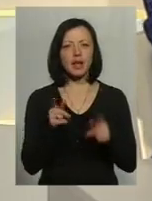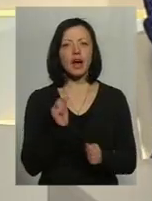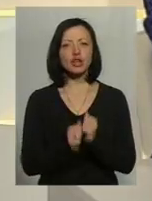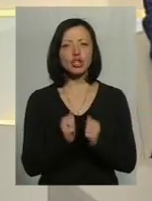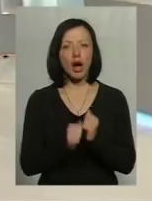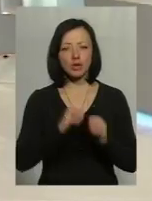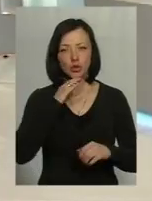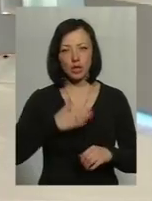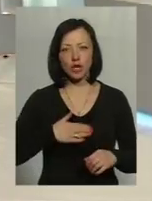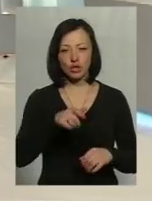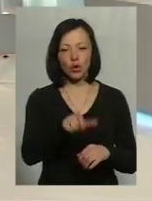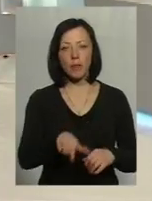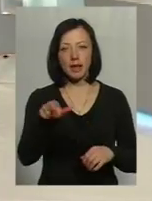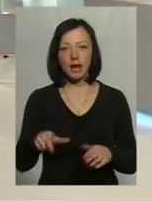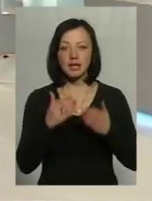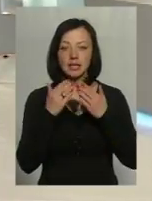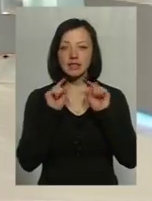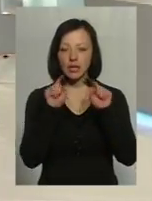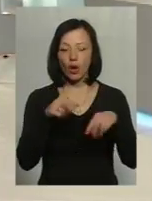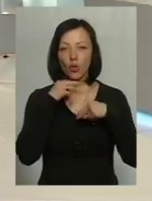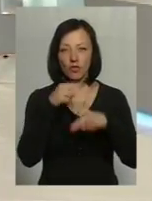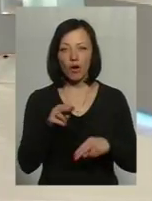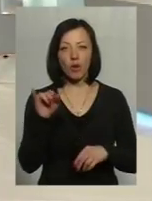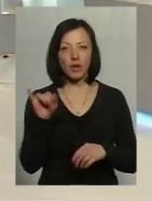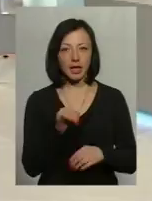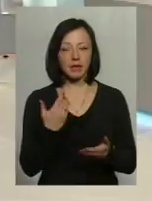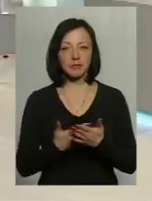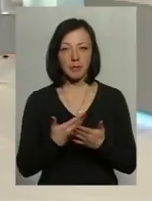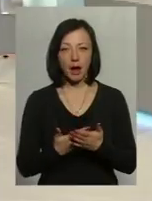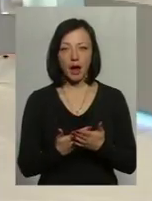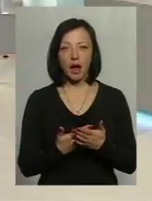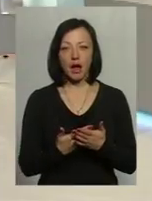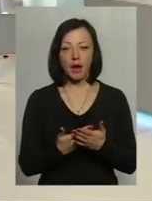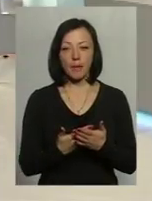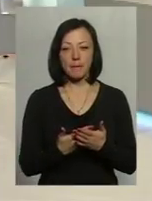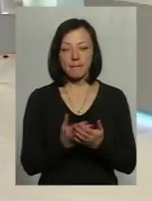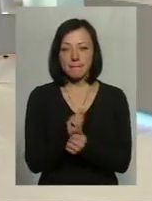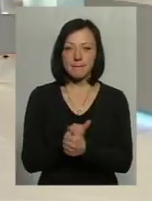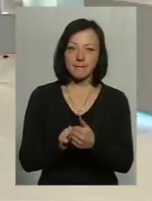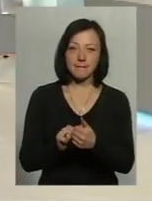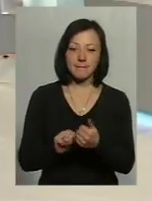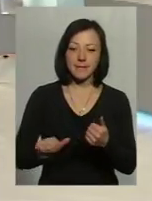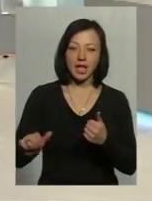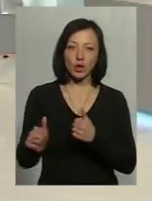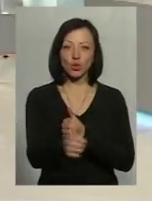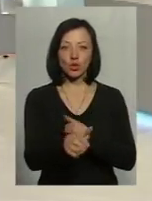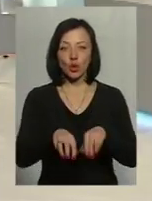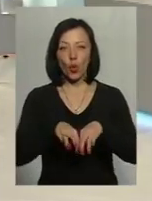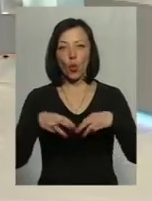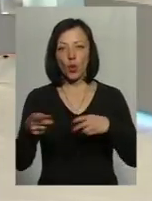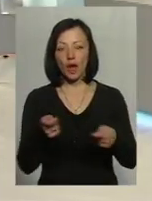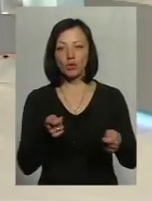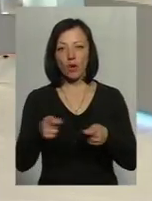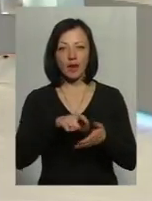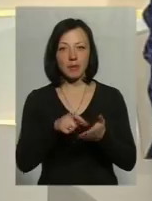наші громадяни звертають на це увагу і, скажімо, минуючи урядові чиновницькі